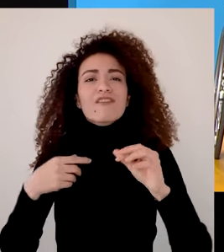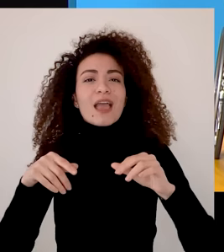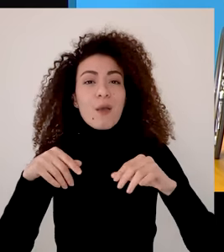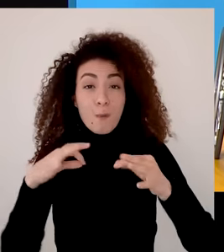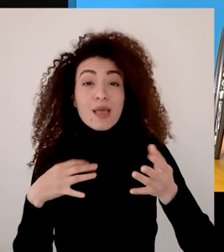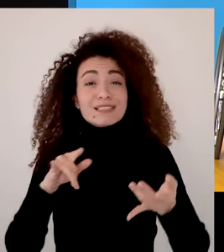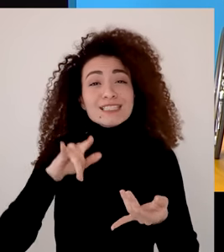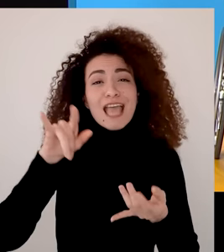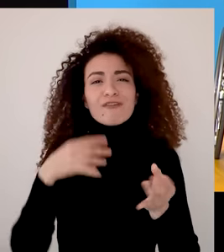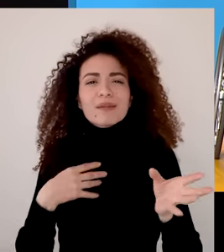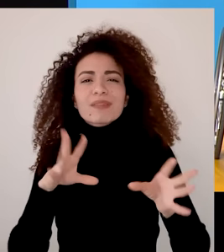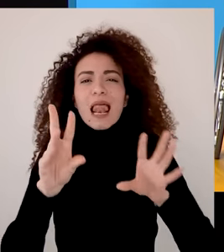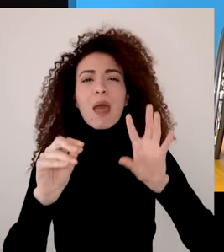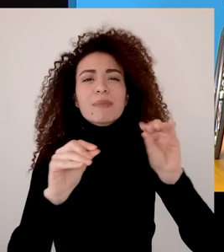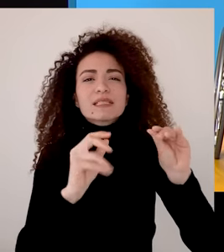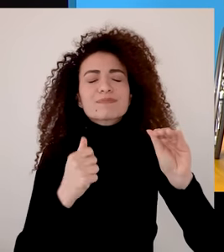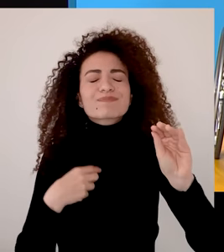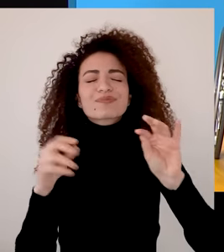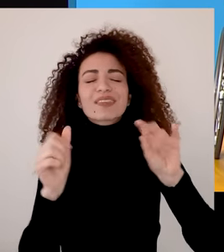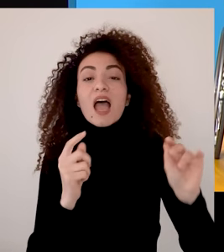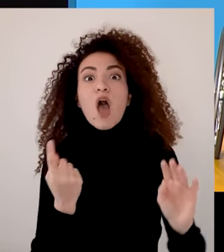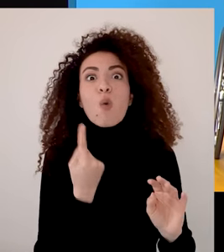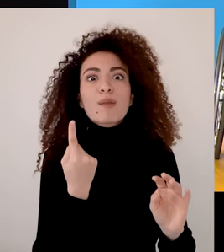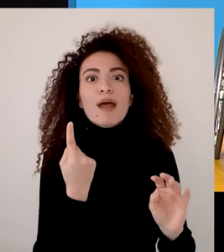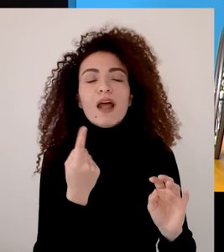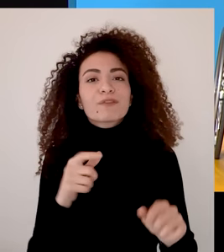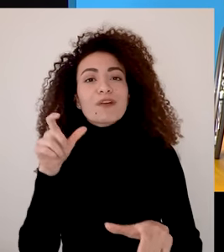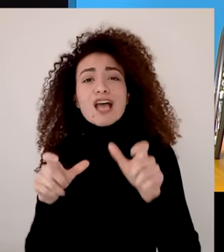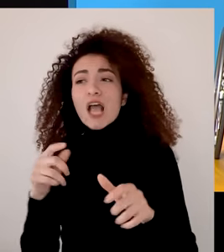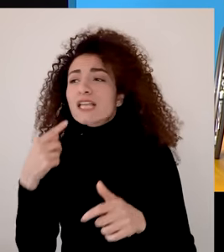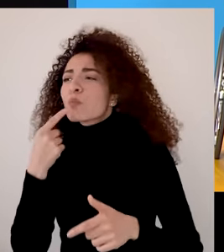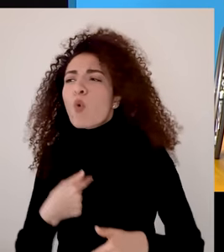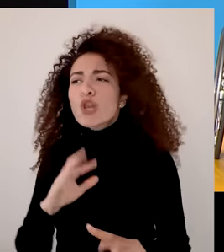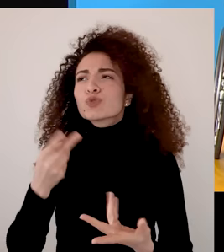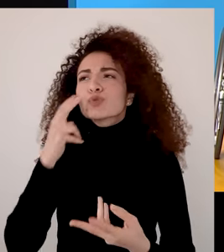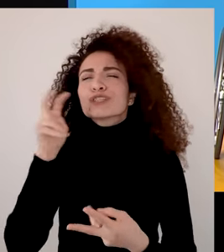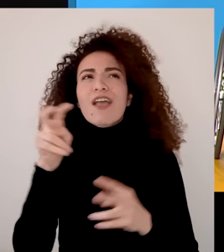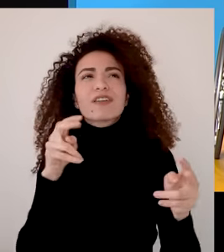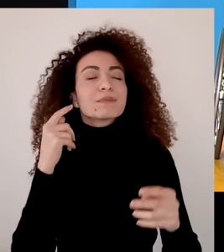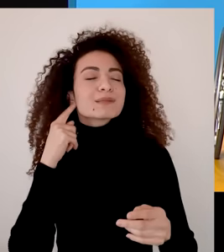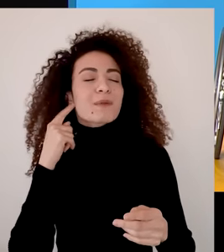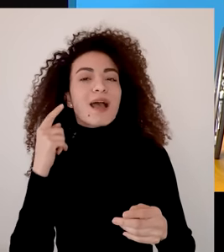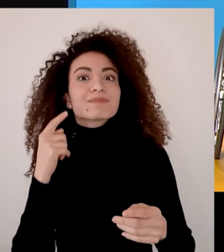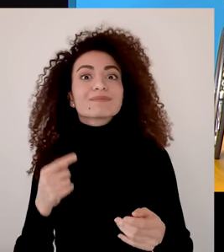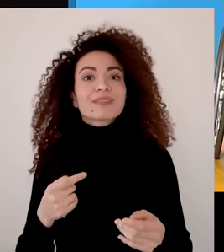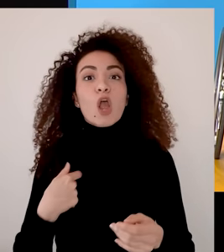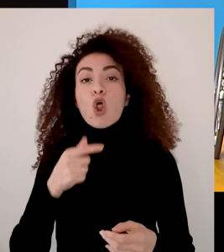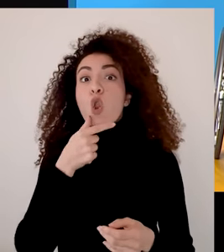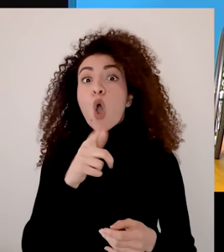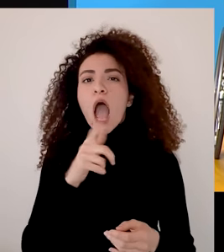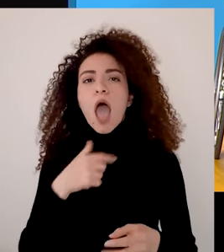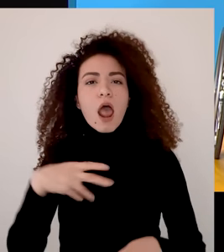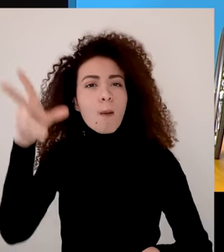فيمكنني خلال السفر أن ألمس ما لا يمكنني أن أراه وأن أستمع لوصف الآخرين له وأيضا